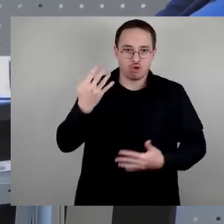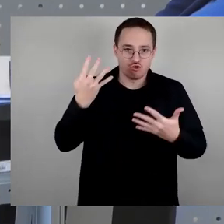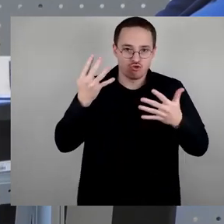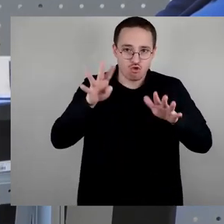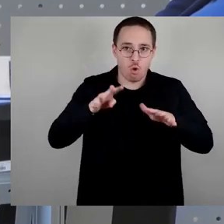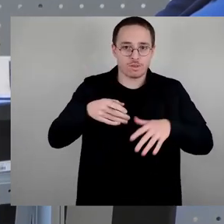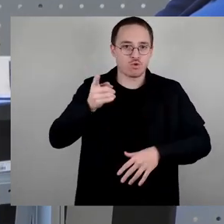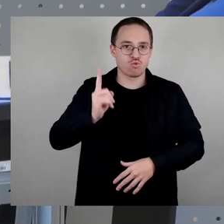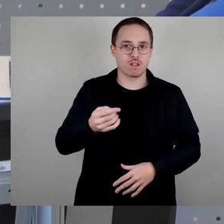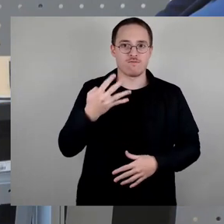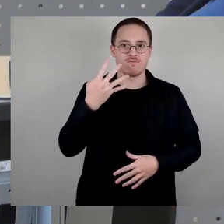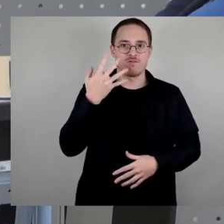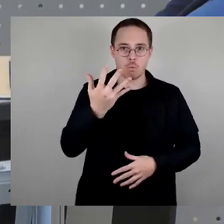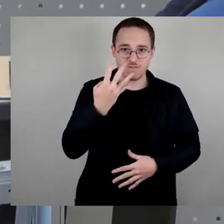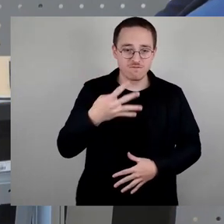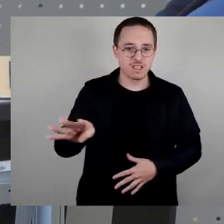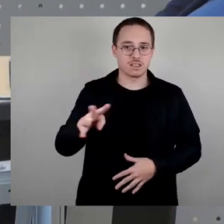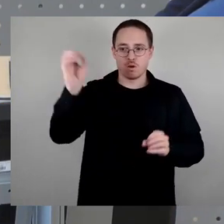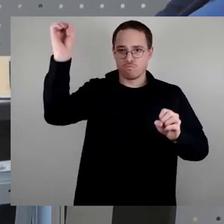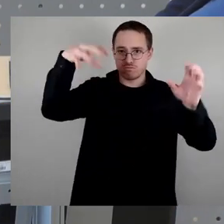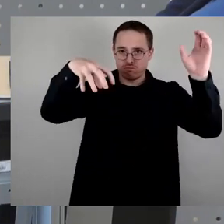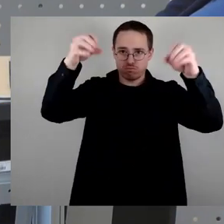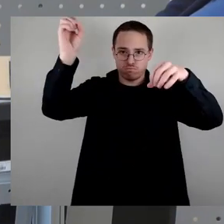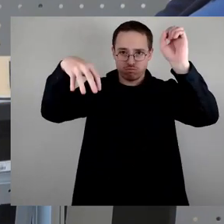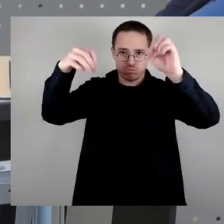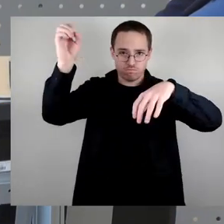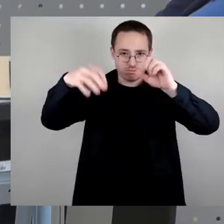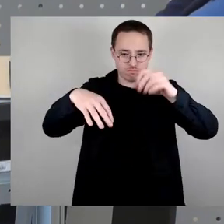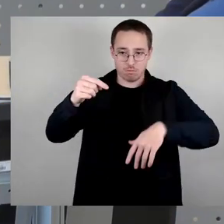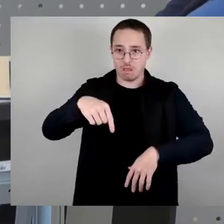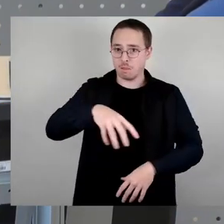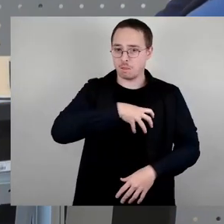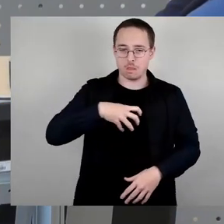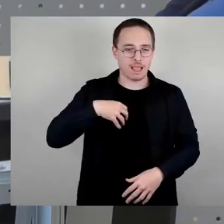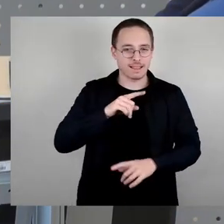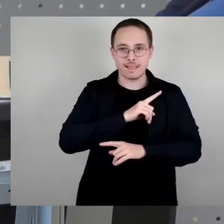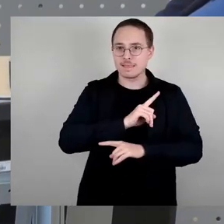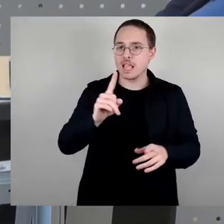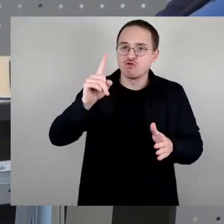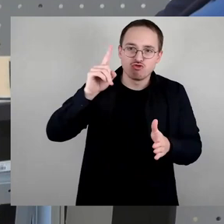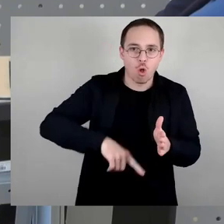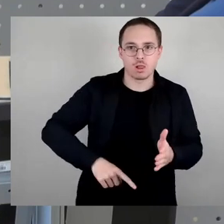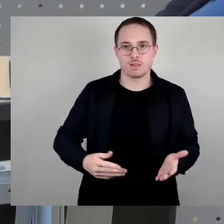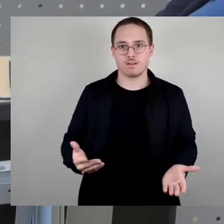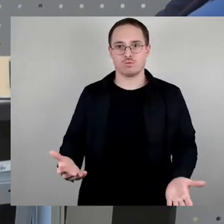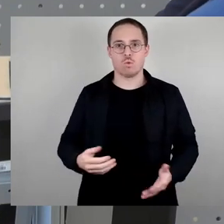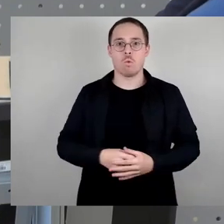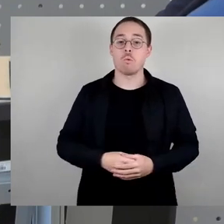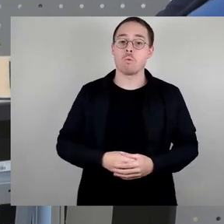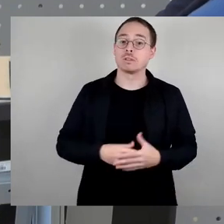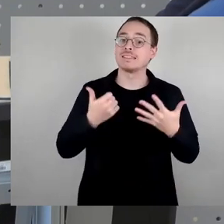unschuldigen Dresdner und 60 Millionen Weltkriegs- und Holocaustopfer sind sich einig. Das war gemein.